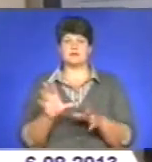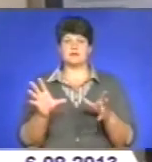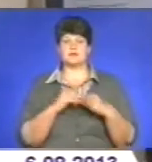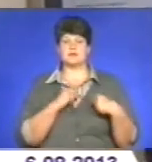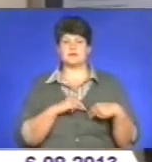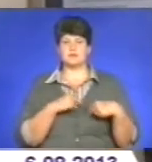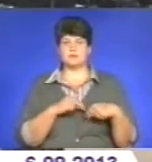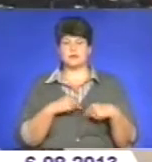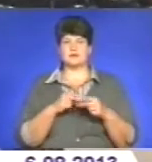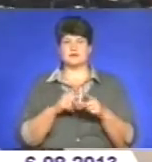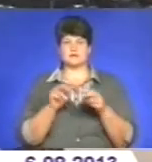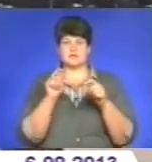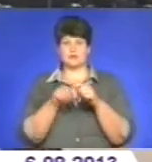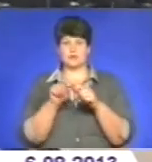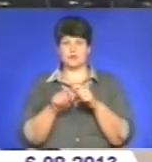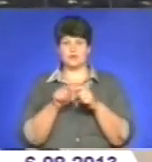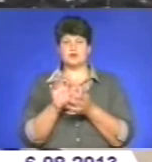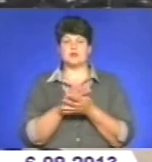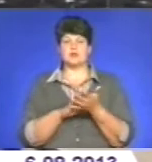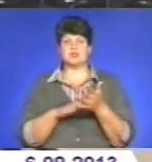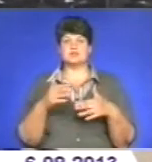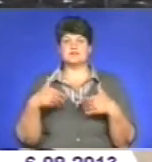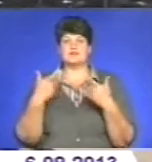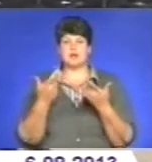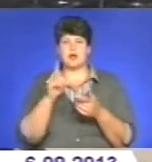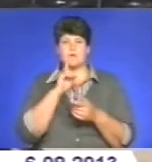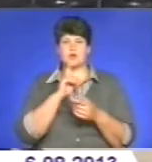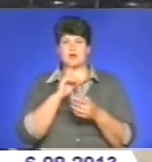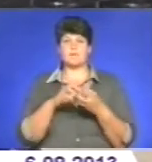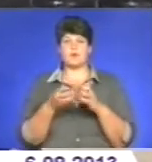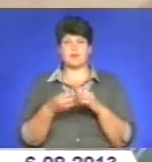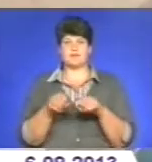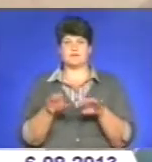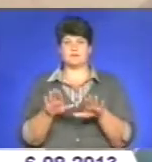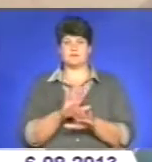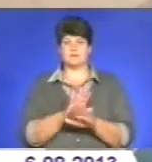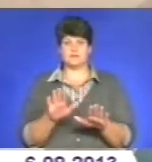контактного центру відспідковують подальшу долю звернення, аж поки проблема не буде вирішена.